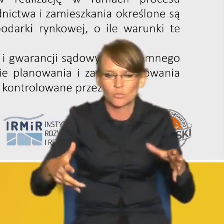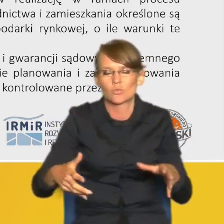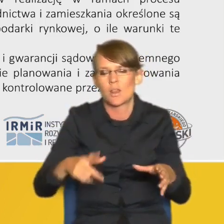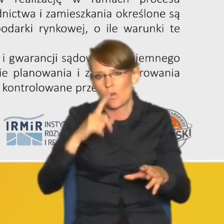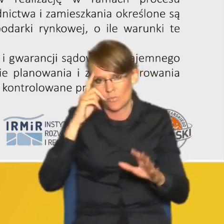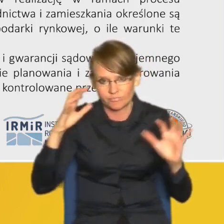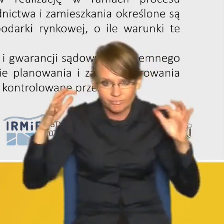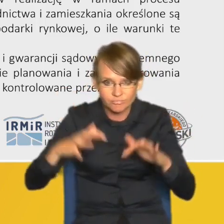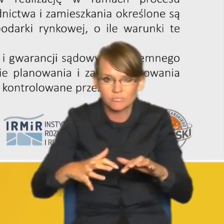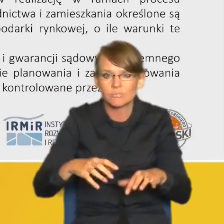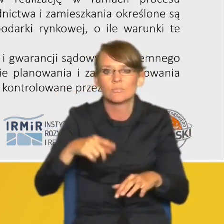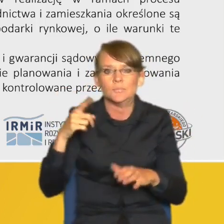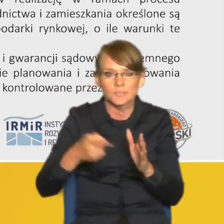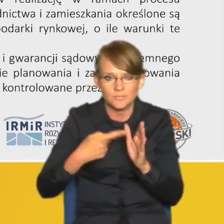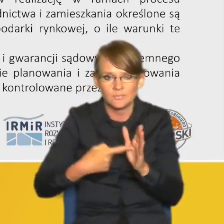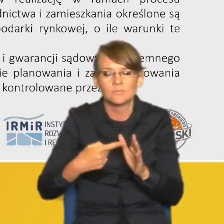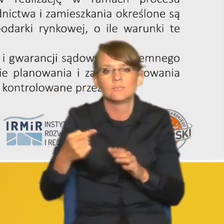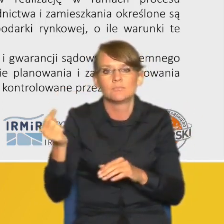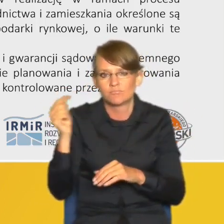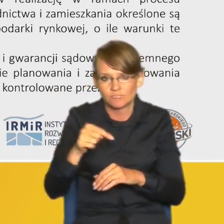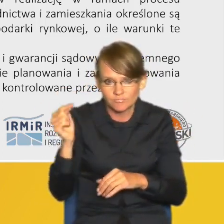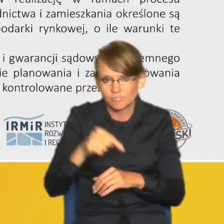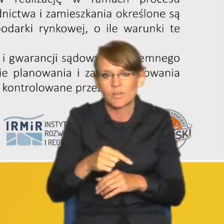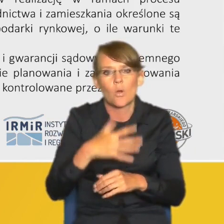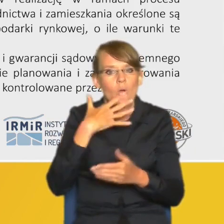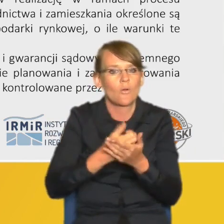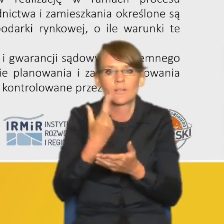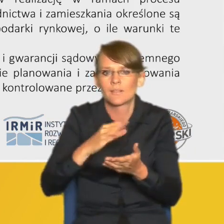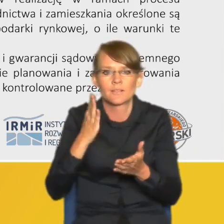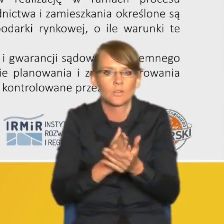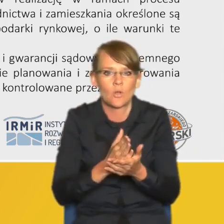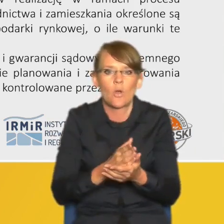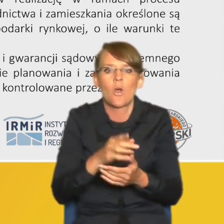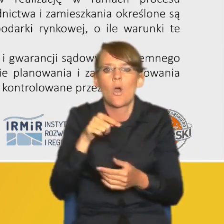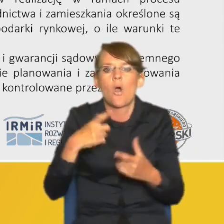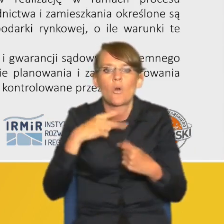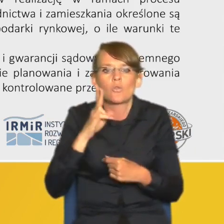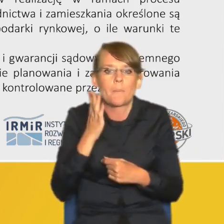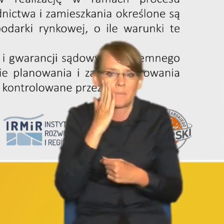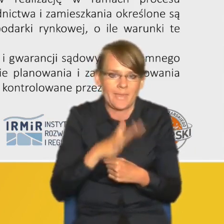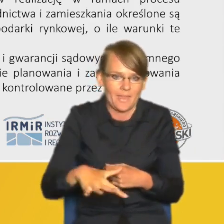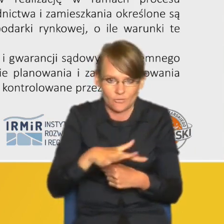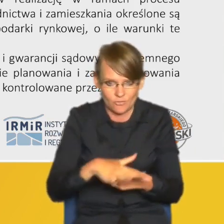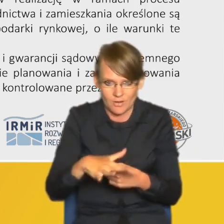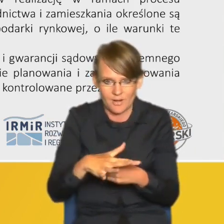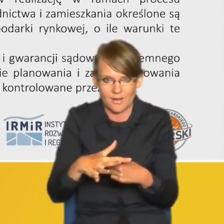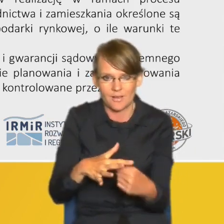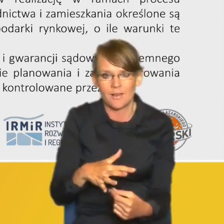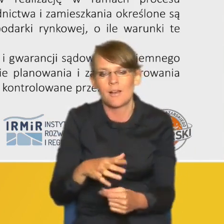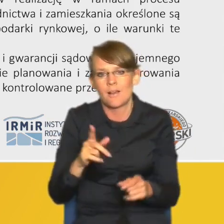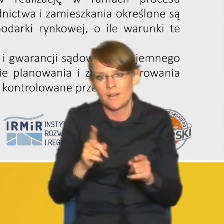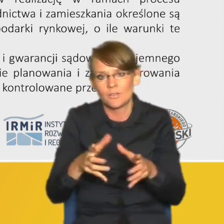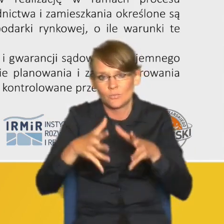miejskich są odwiedzane i z których korzystają nie tylko mieszkańcy danego miasteczka ale wręcz mieszkańcy metropolii takich przykładów